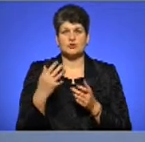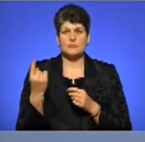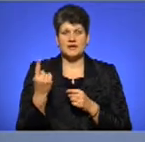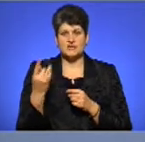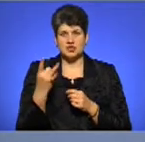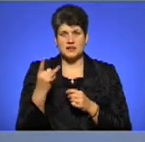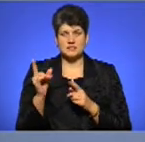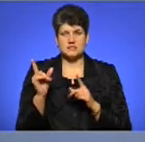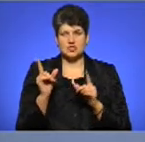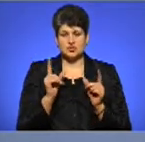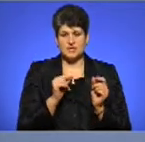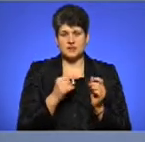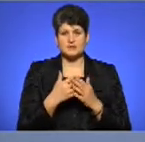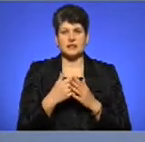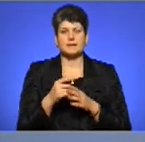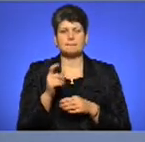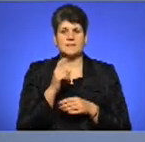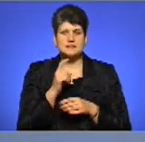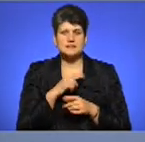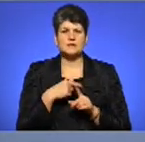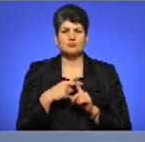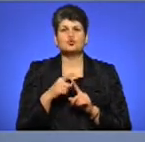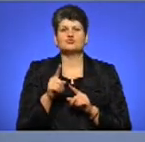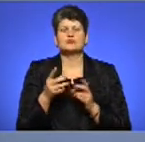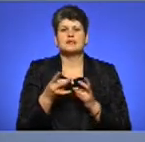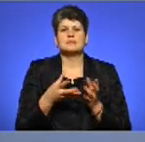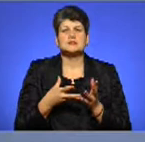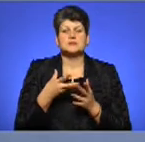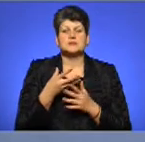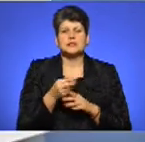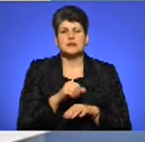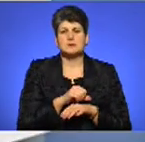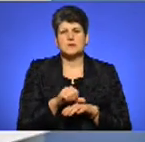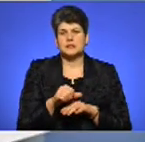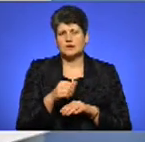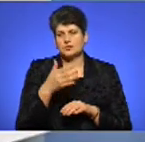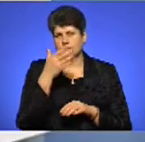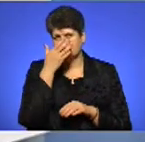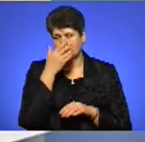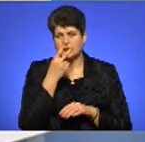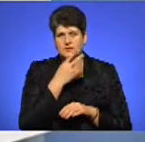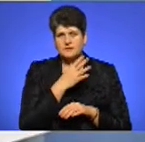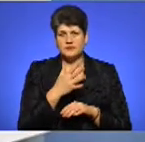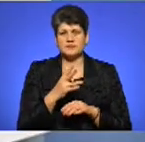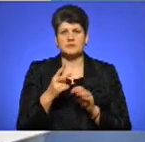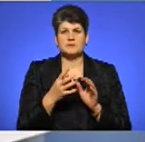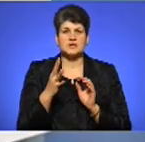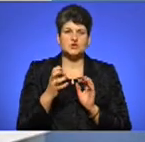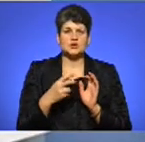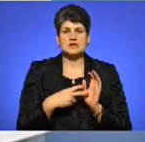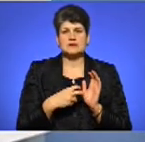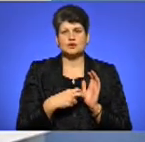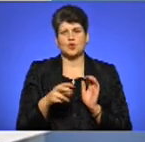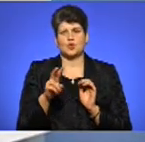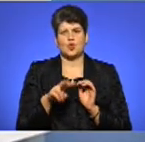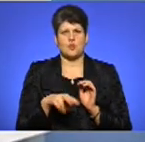заїжджаєш, бензин плюс то, що треба дати митнику, який закриває очі, зараз там було 500-700 доларів обходило зразом з